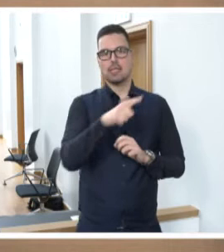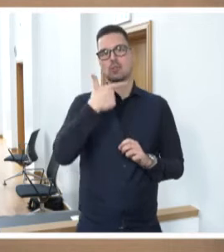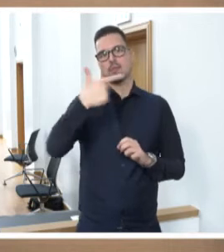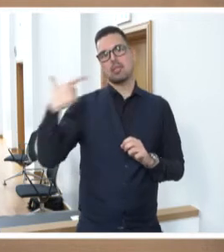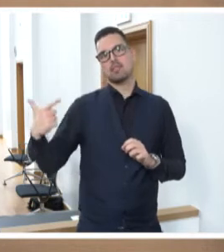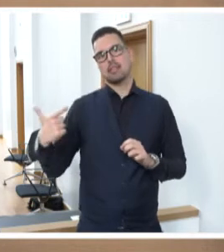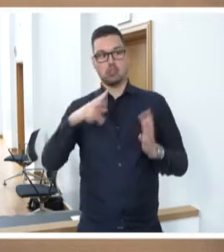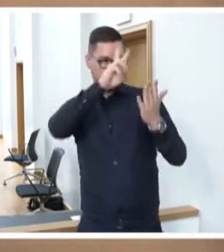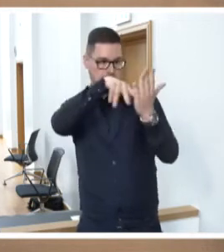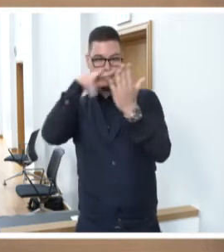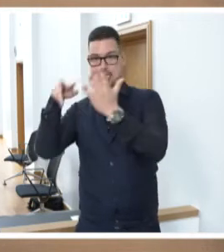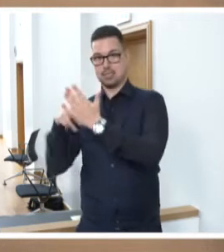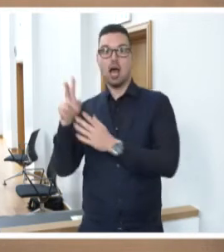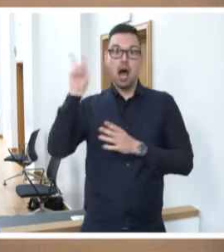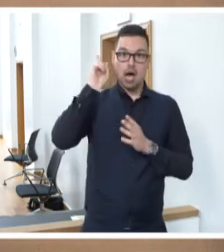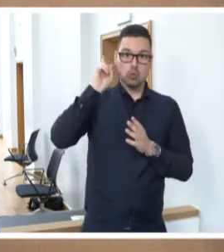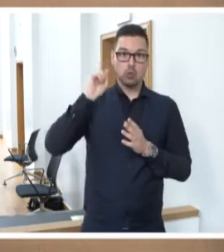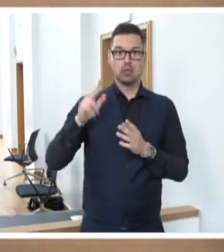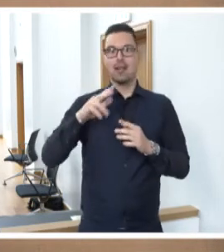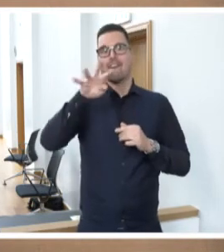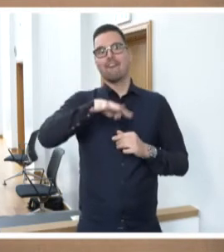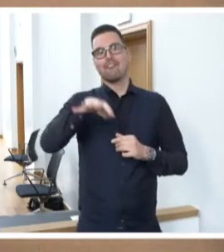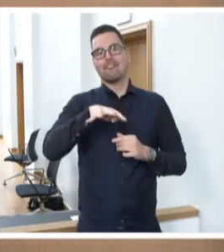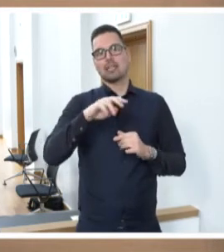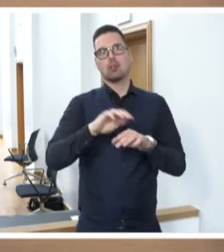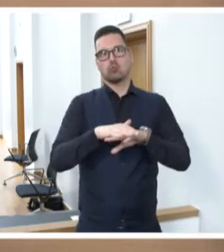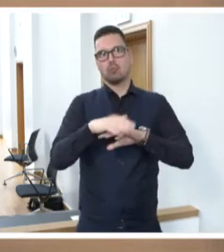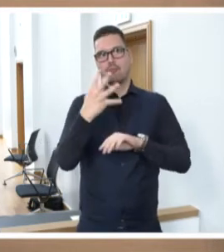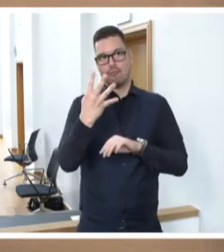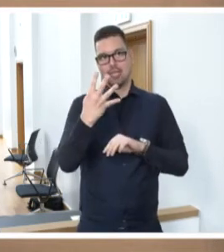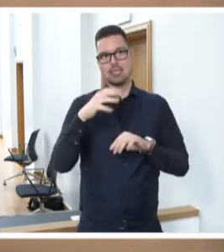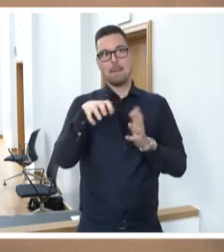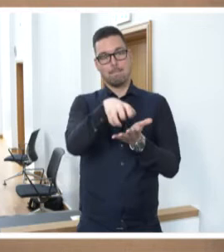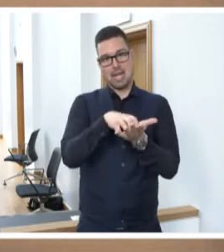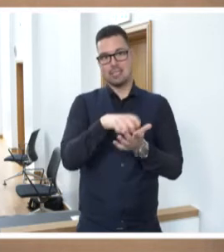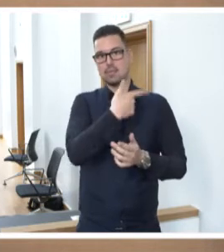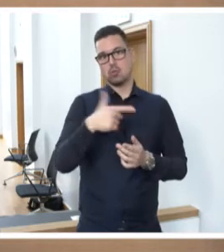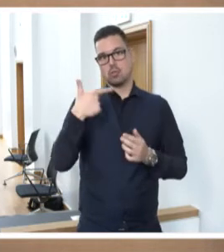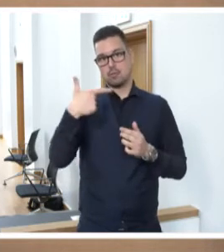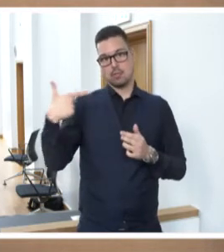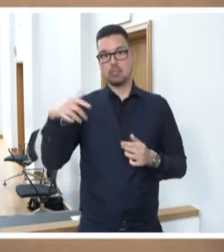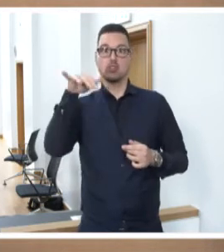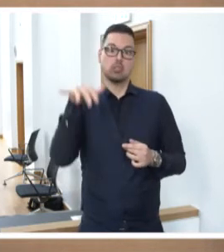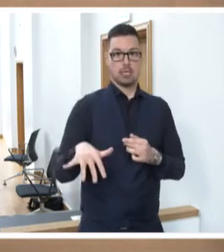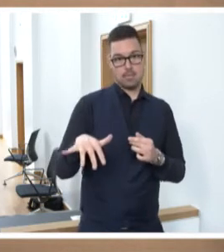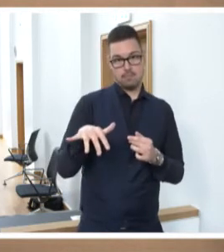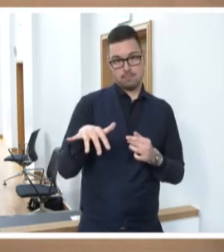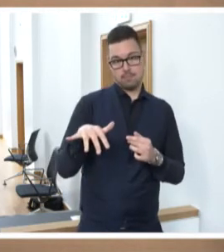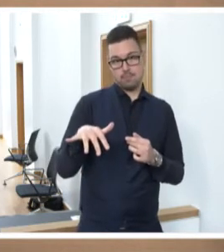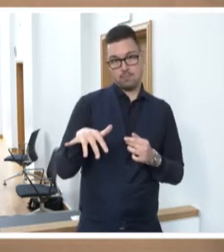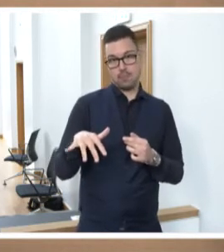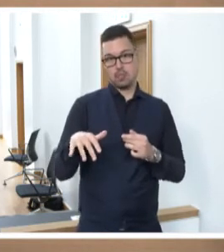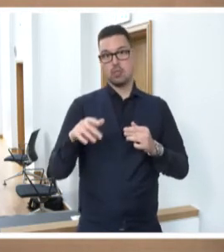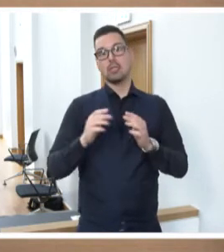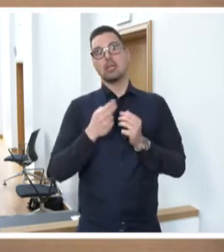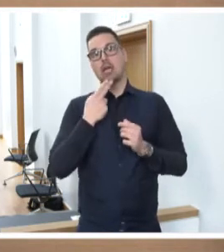gelesen. Eine umfangreiche Anhörung fand am 4. März 2022 statt. Der Ausschuss empfiehlt dem Landtag einstimmig die